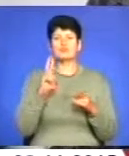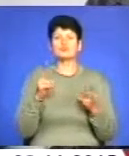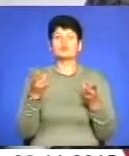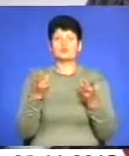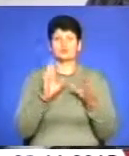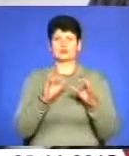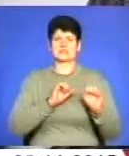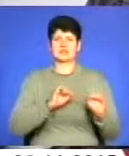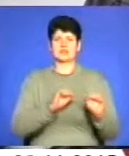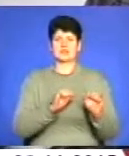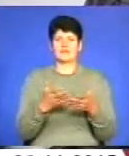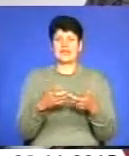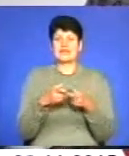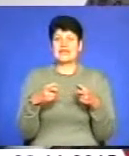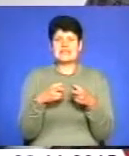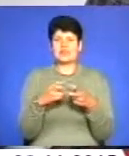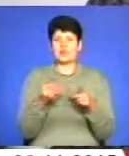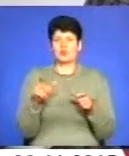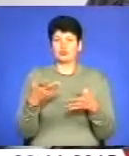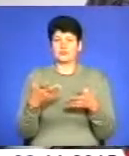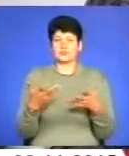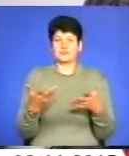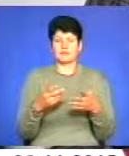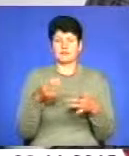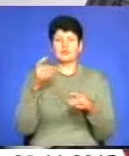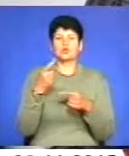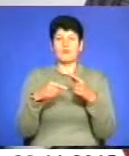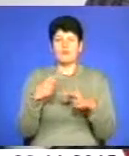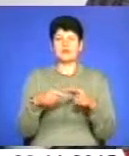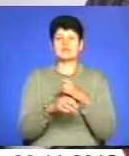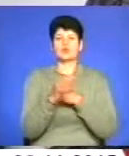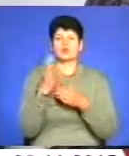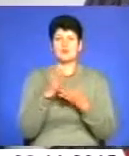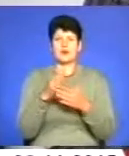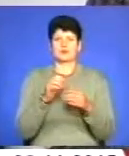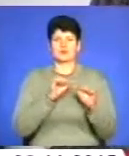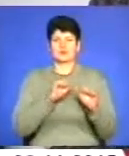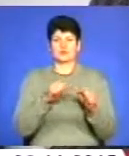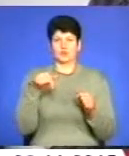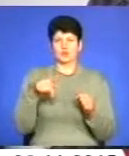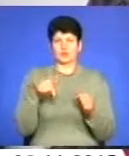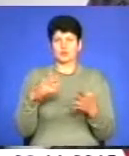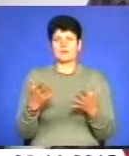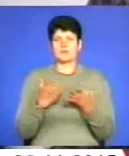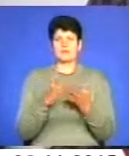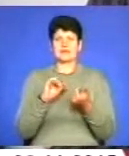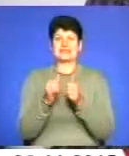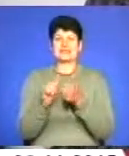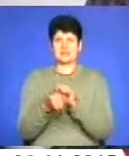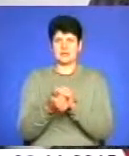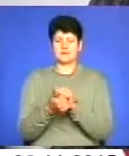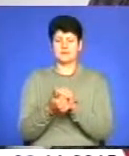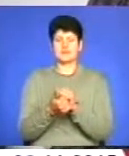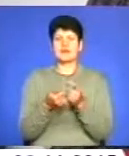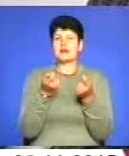захищати. Вона є не резиновою і люди в ній також. Тобто ці, що повернуться зі сходу, вони мають мати якийсь стил тут, мають мати якусь заміну. Ні